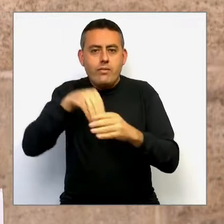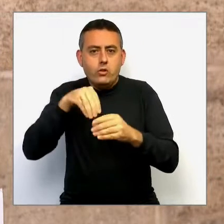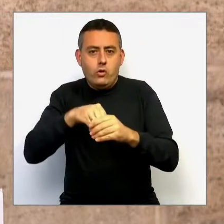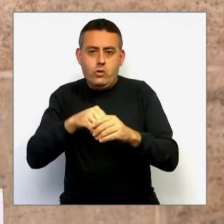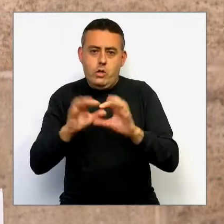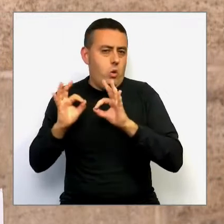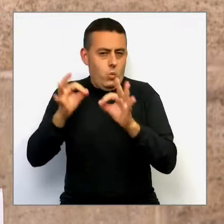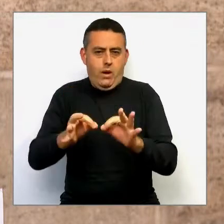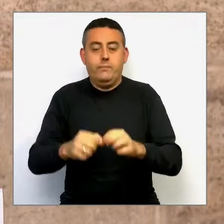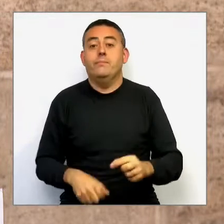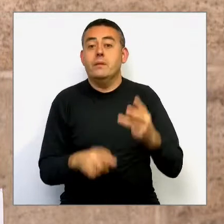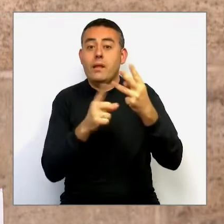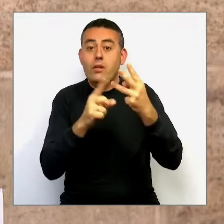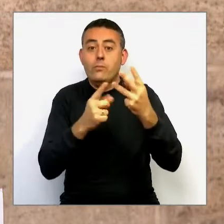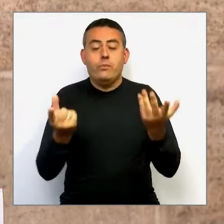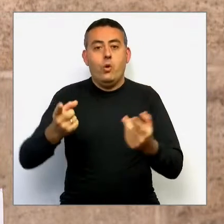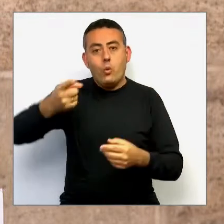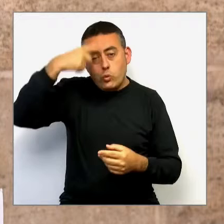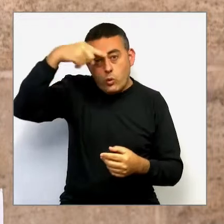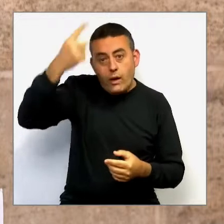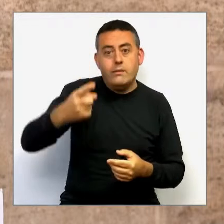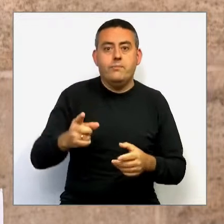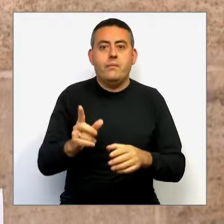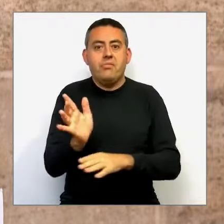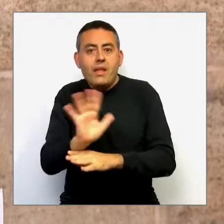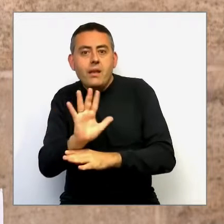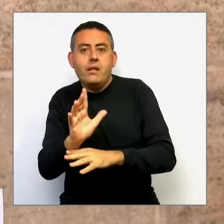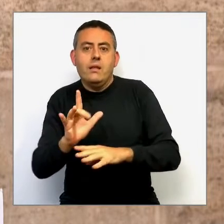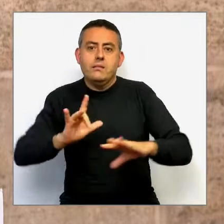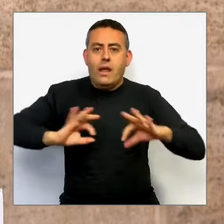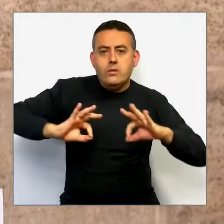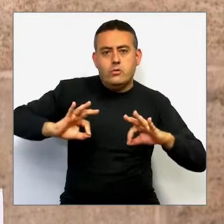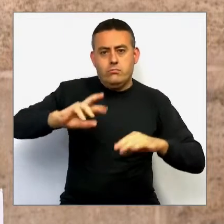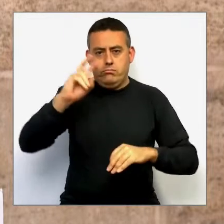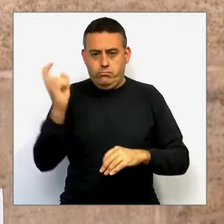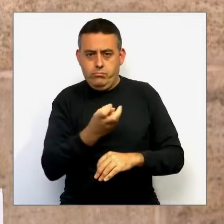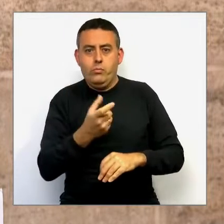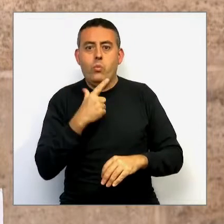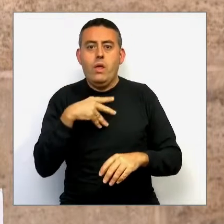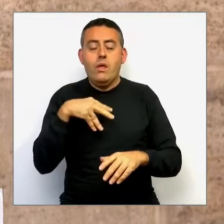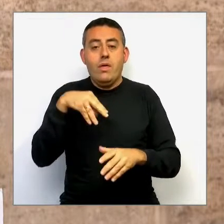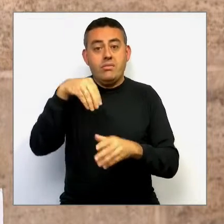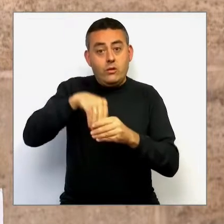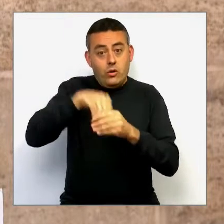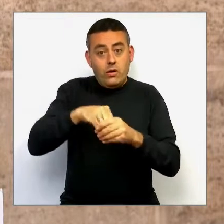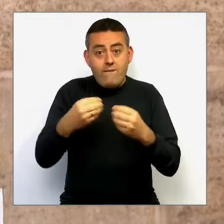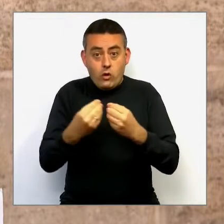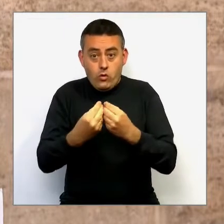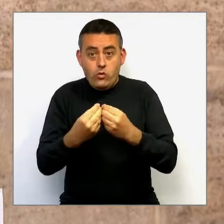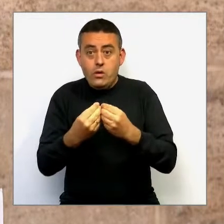activitats culturals com cines, teatres, museus i auditoris augmenten el seu aforament del 50 al 75%.